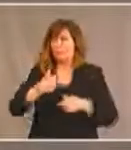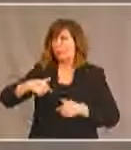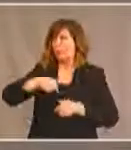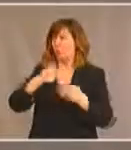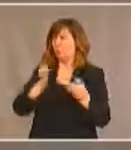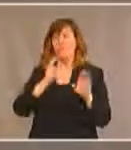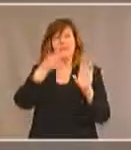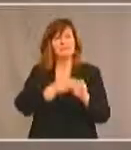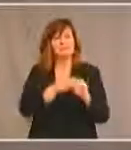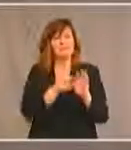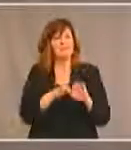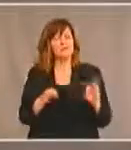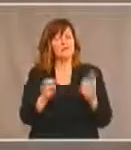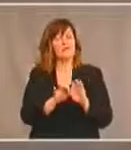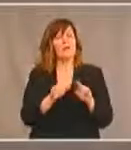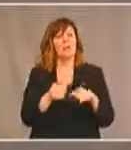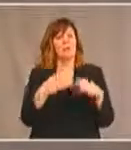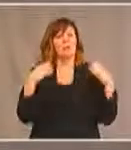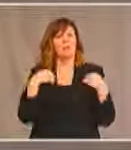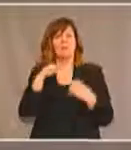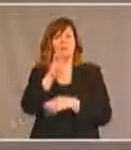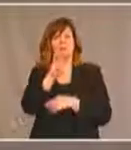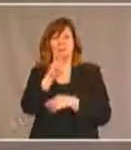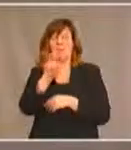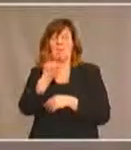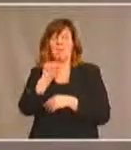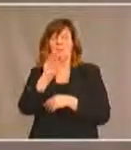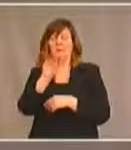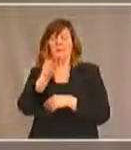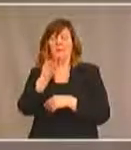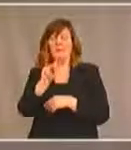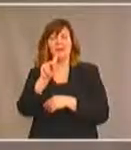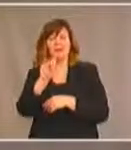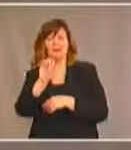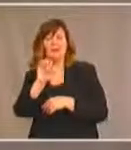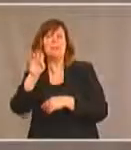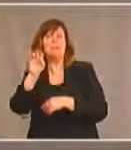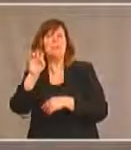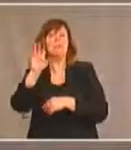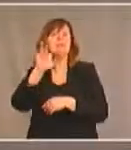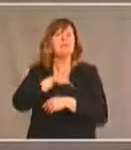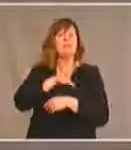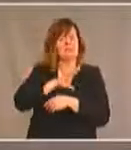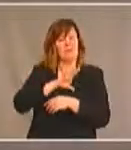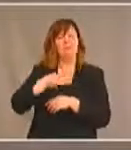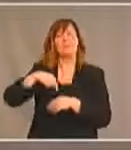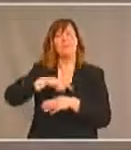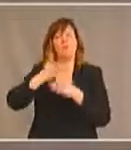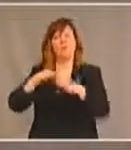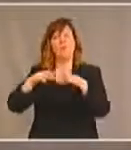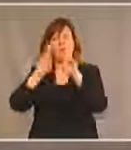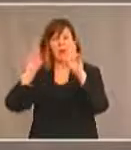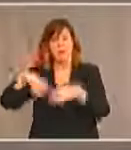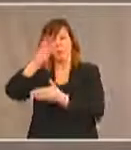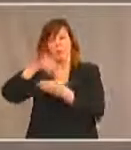le conseil de Wabanaki sur les personnes handicapées préparera un rapport sur ce que le